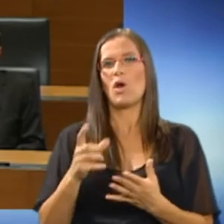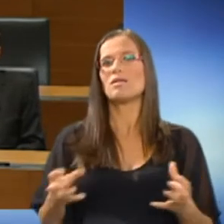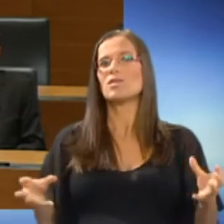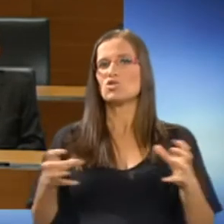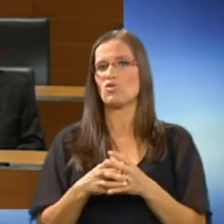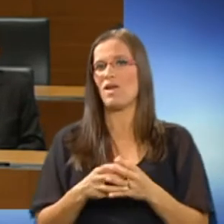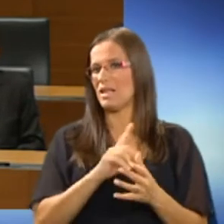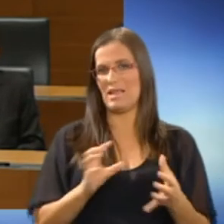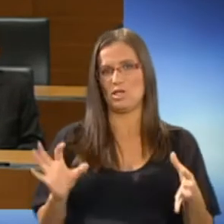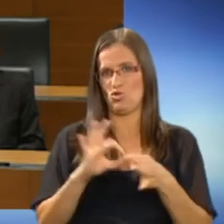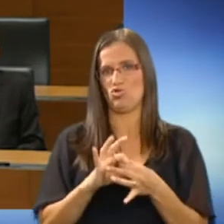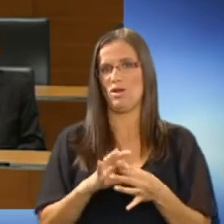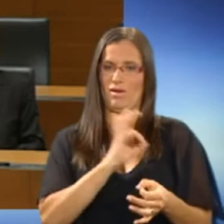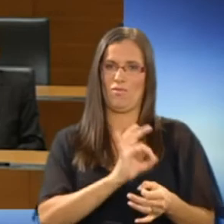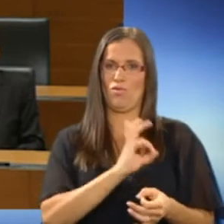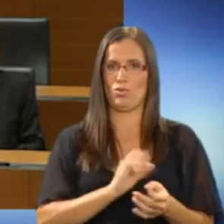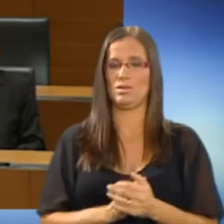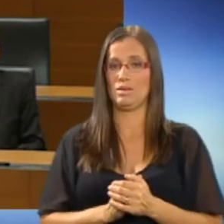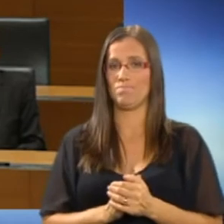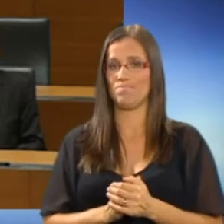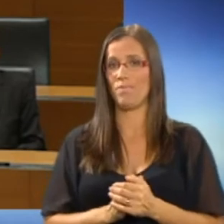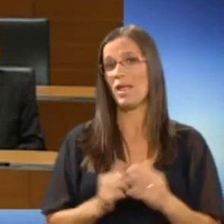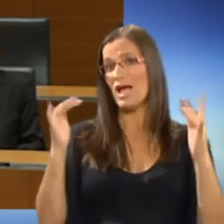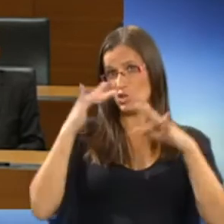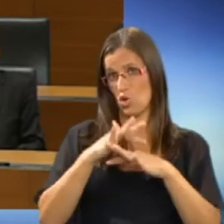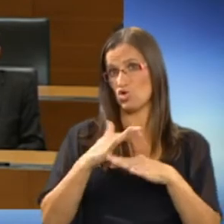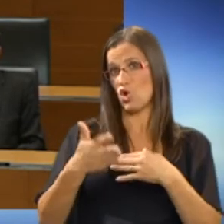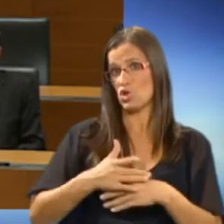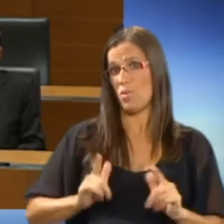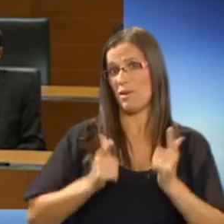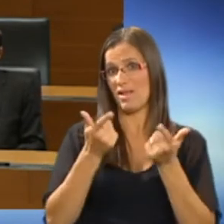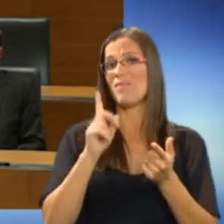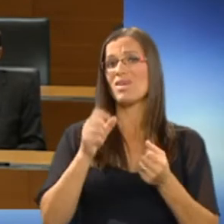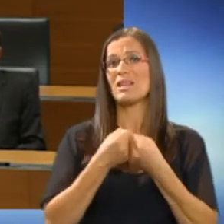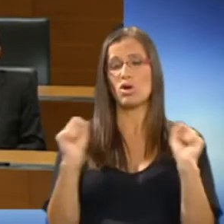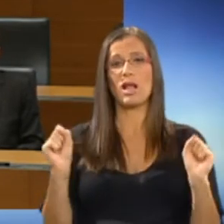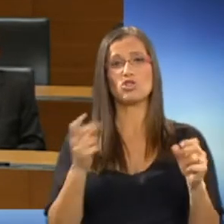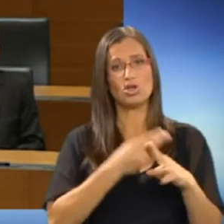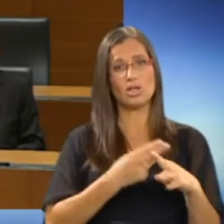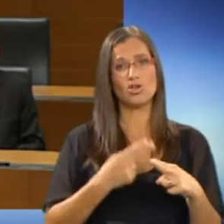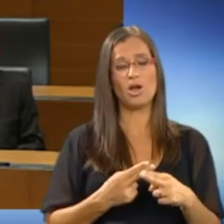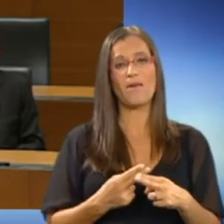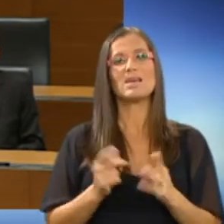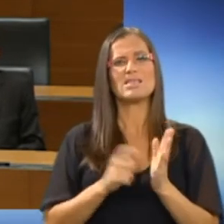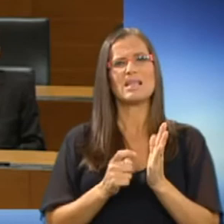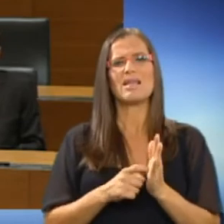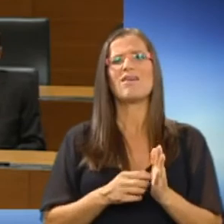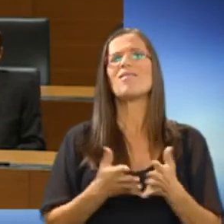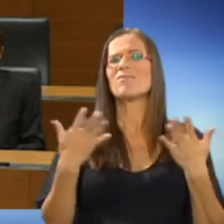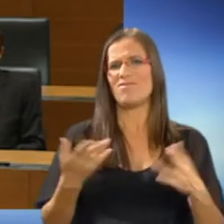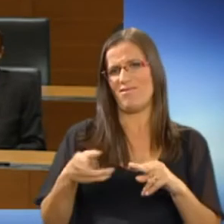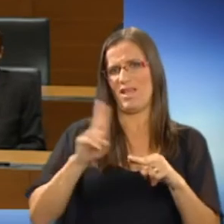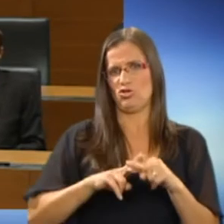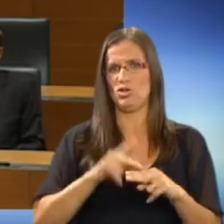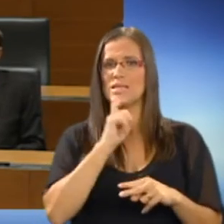nezdružljivih funkcij. Složno sobivanje v demokratičnih državah terja veliko merostrpnosti